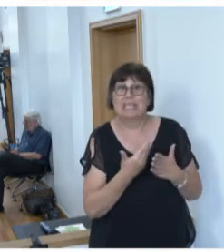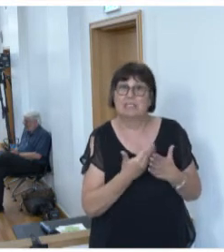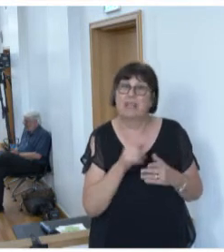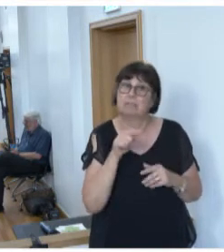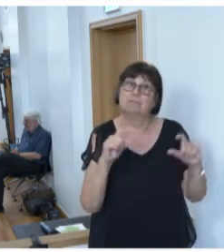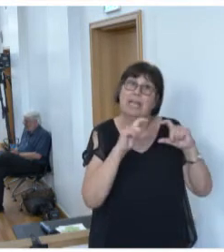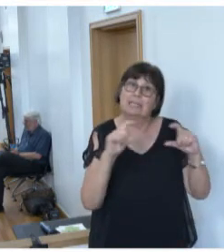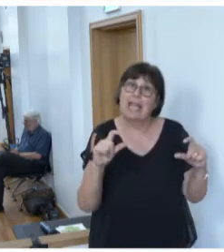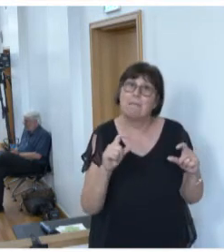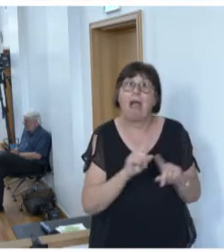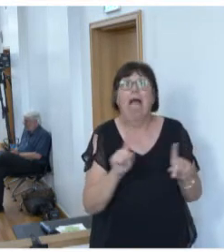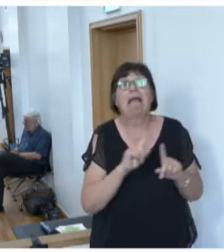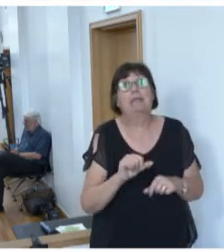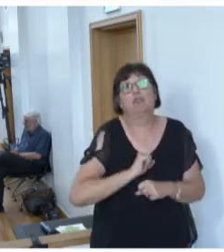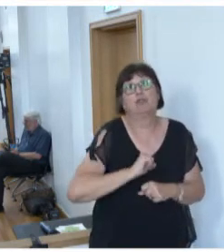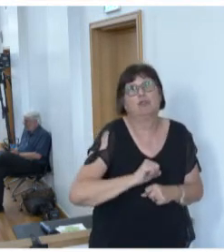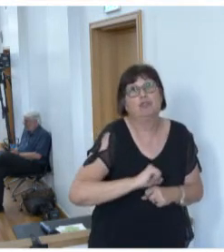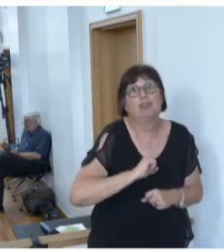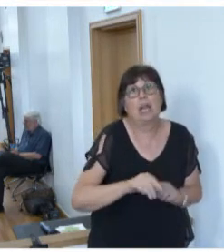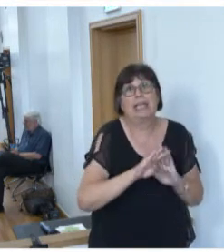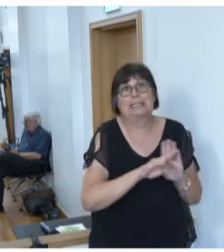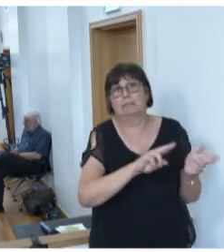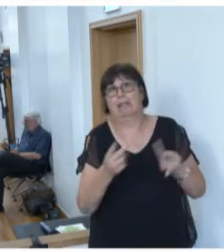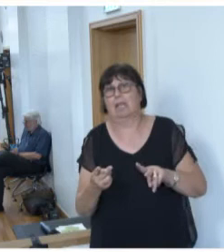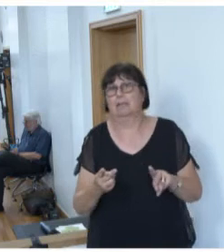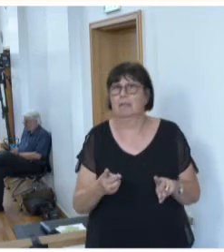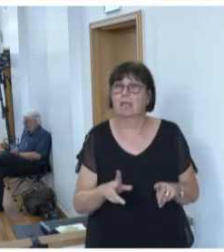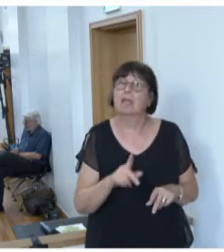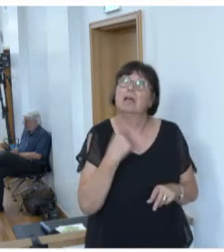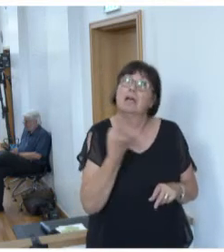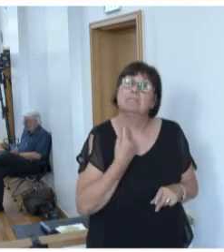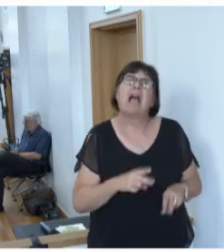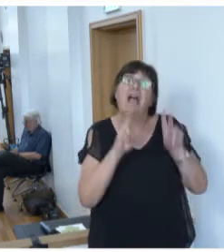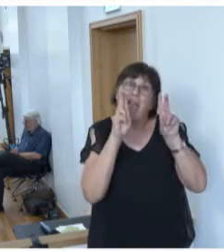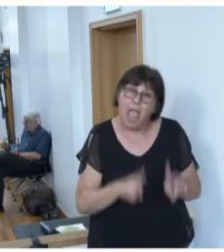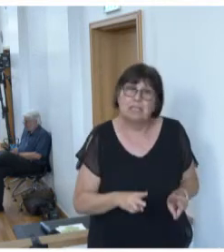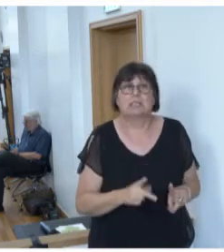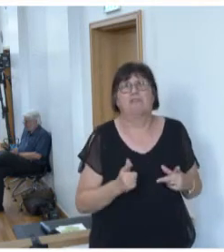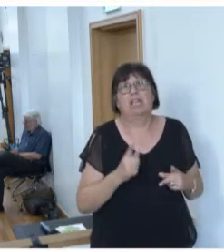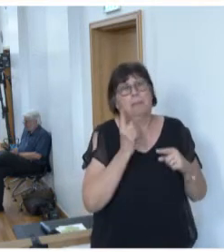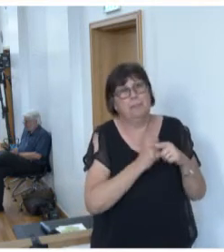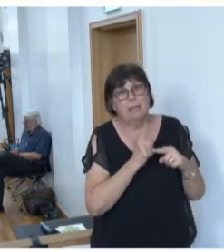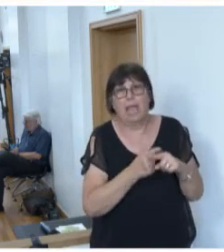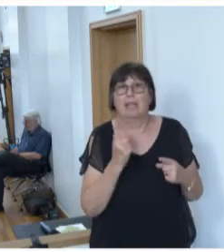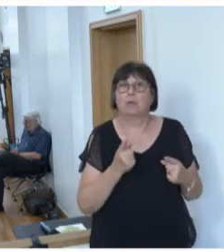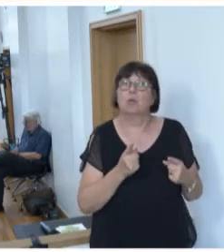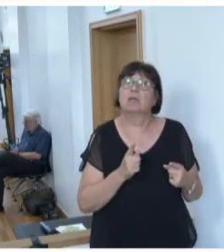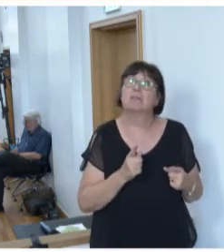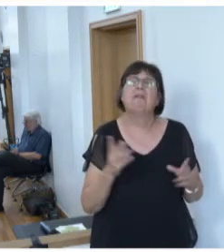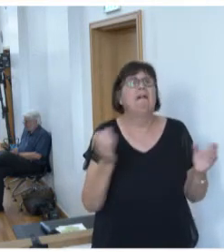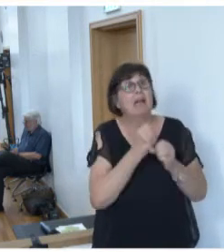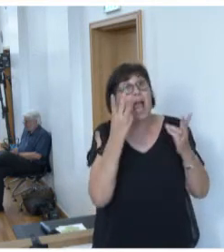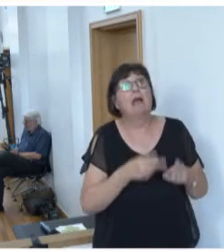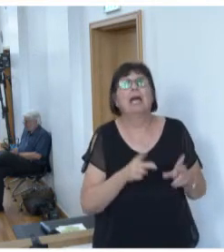diesem Thema auch keine Schnellschüsse. Wir sind an einer ernsthaften Beteiligung, klaren Richtlinien